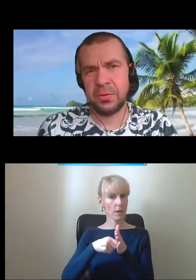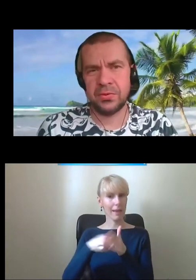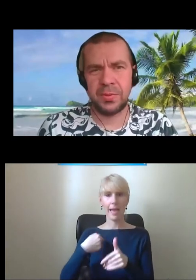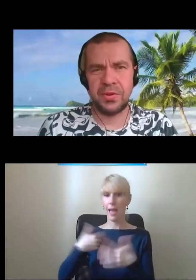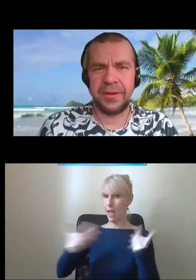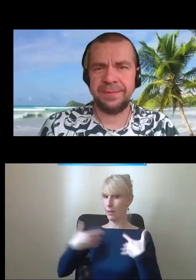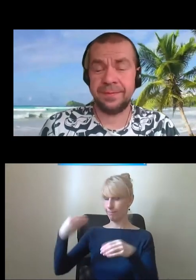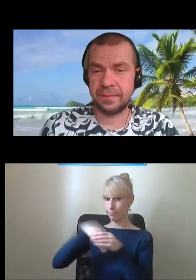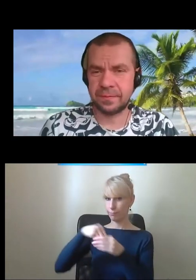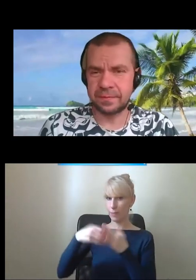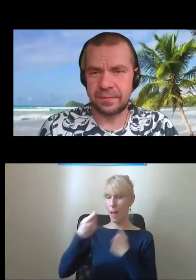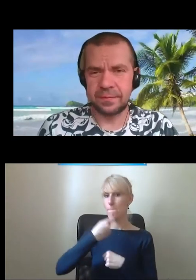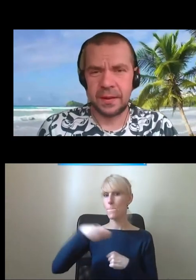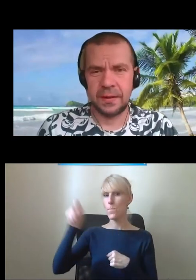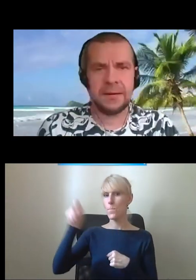w podróży pociągiem.